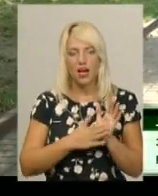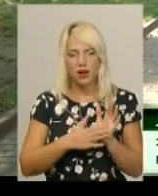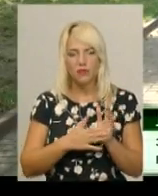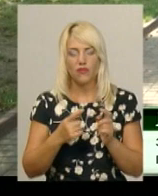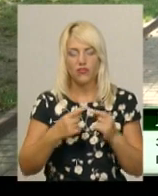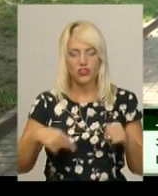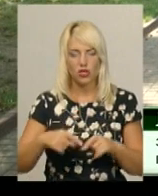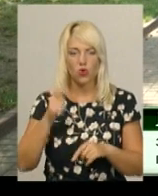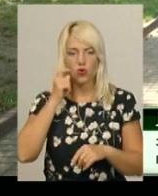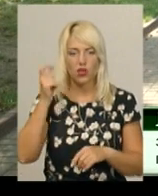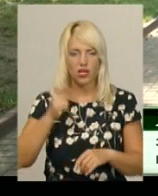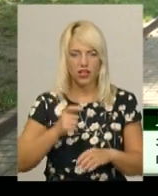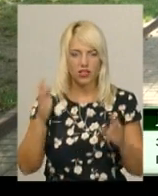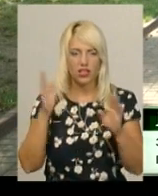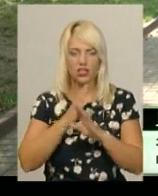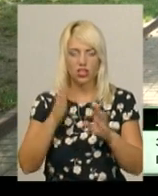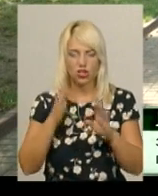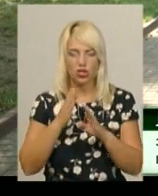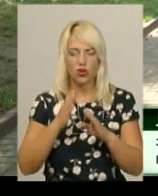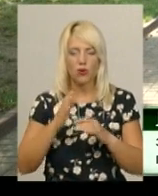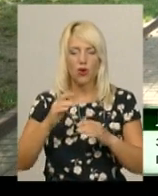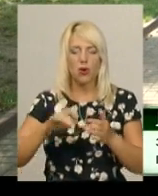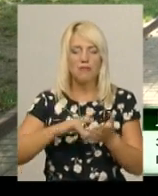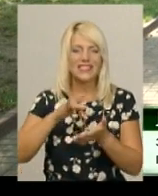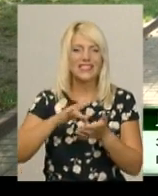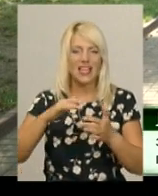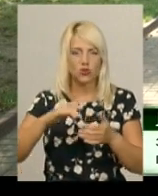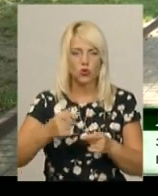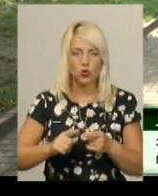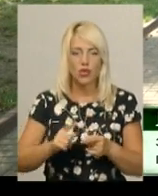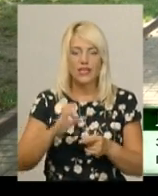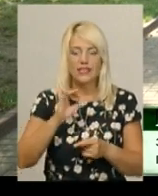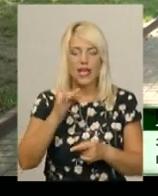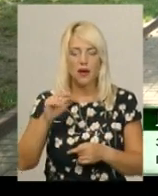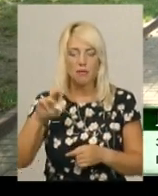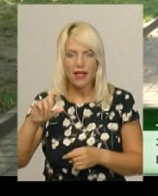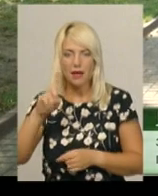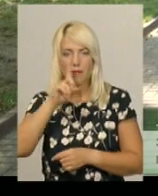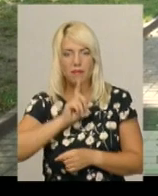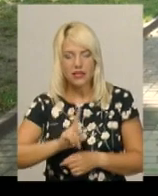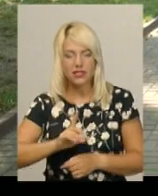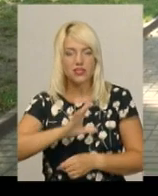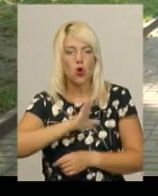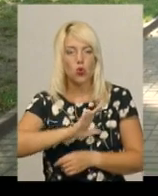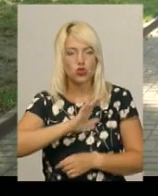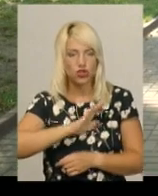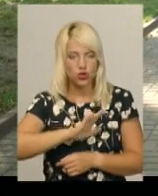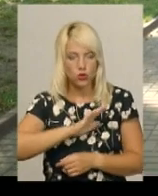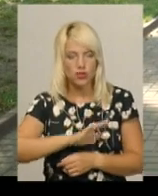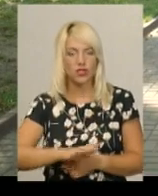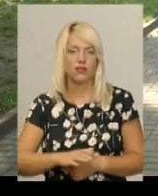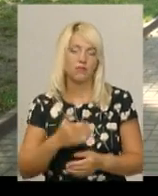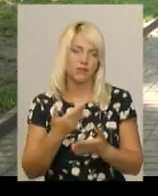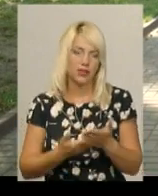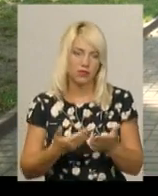Українського гідрометцентру по прогнозуванню довгострокових прогнозів, серпень-місяць очікується приблизно